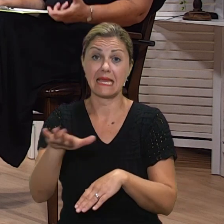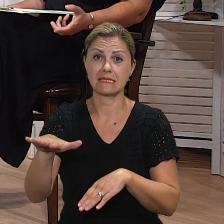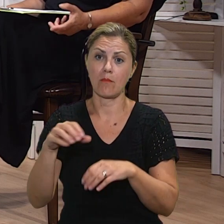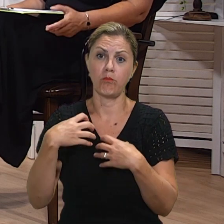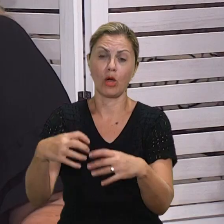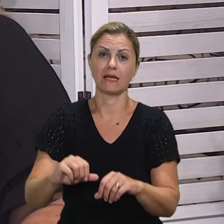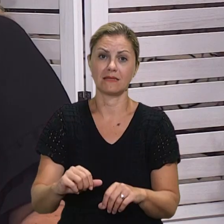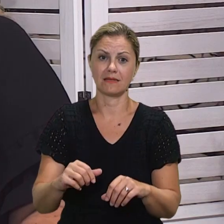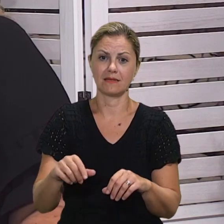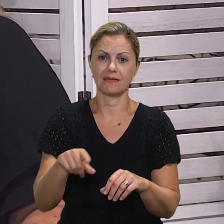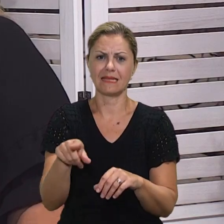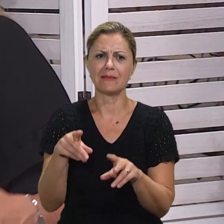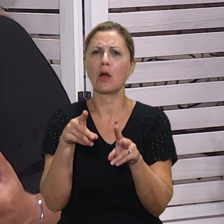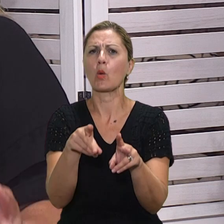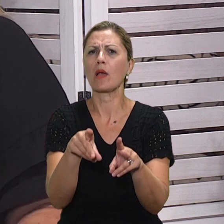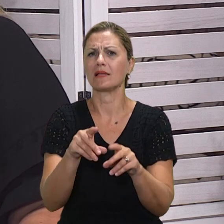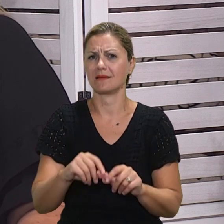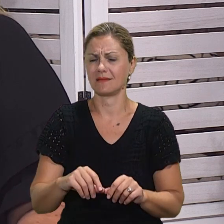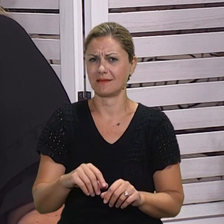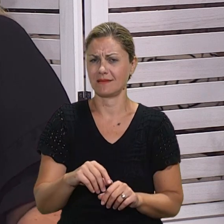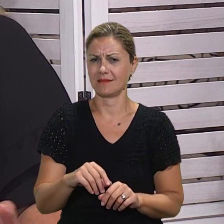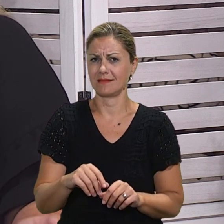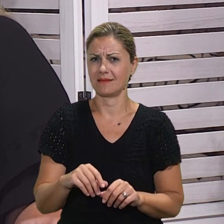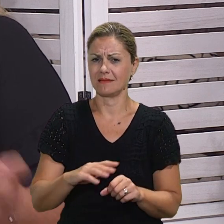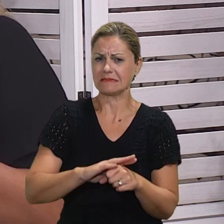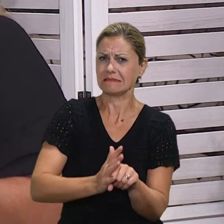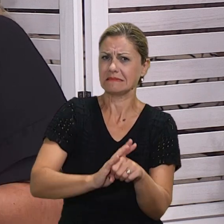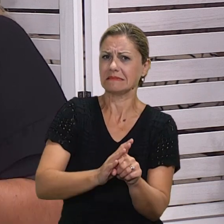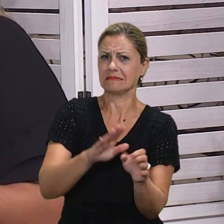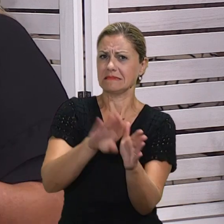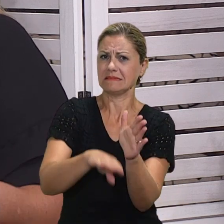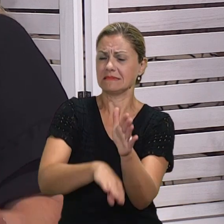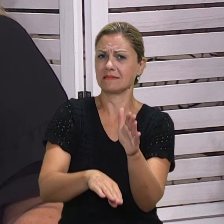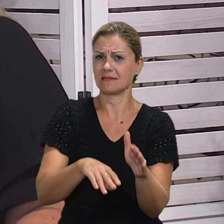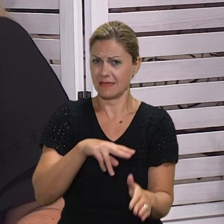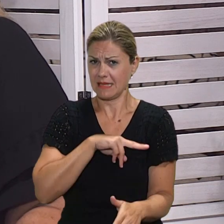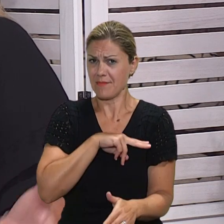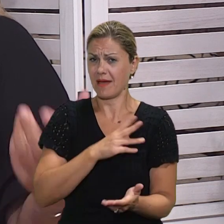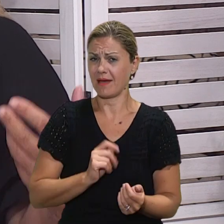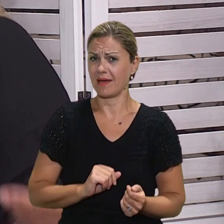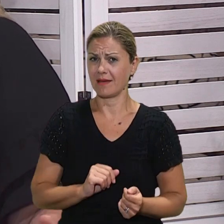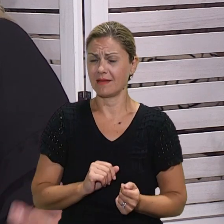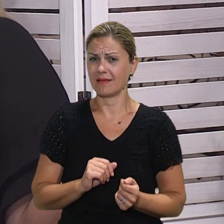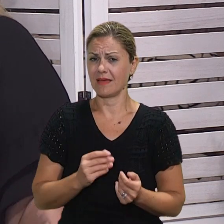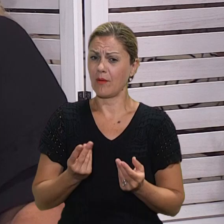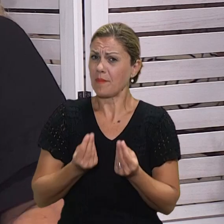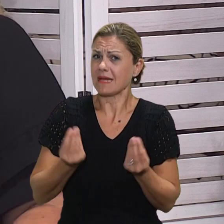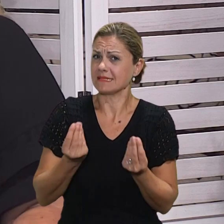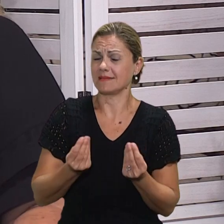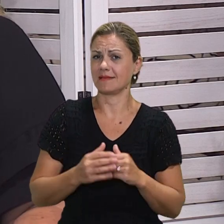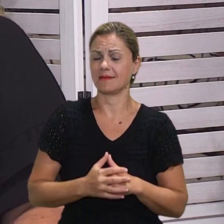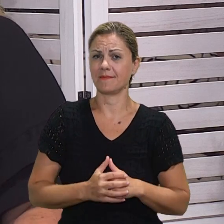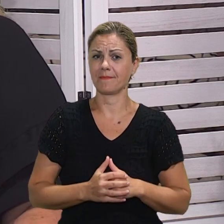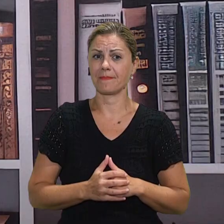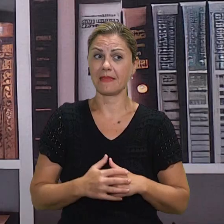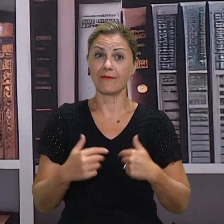odnosa između učenika? Ima onog vršnječkog ruganja. Pa upričam tu poveznicu, da li ima potrebno da se vratimo na naše kecelje koje su nekad bile?